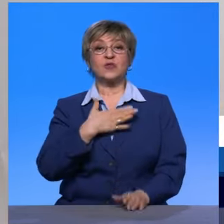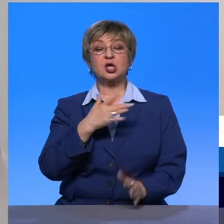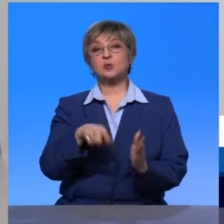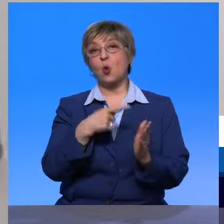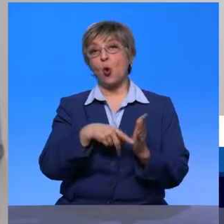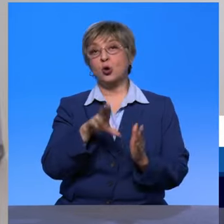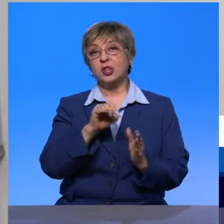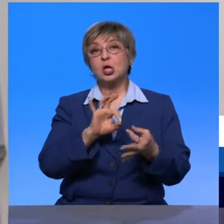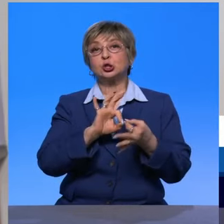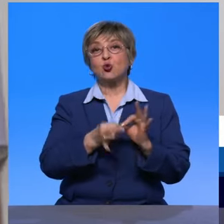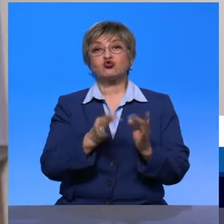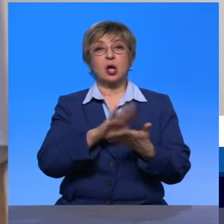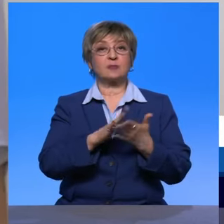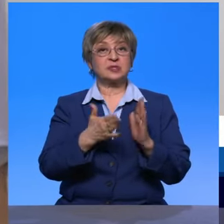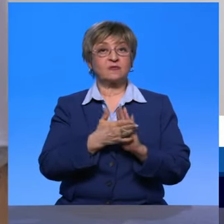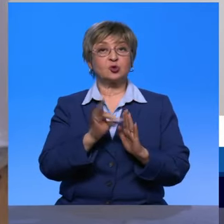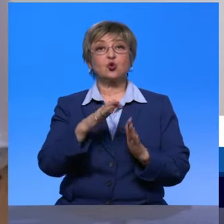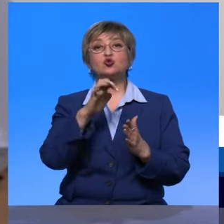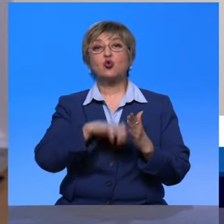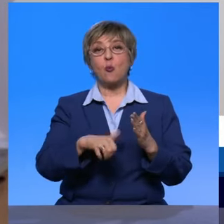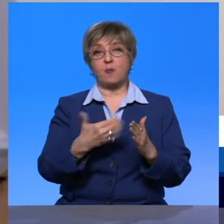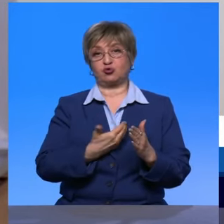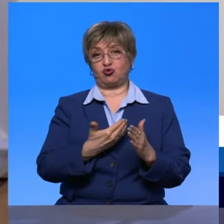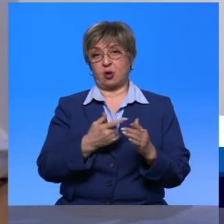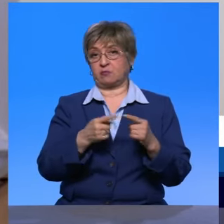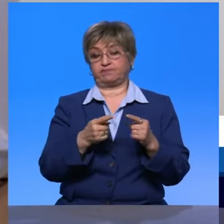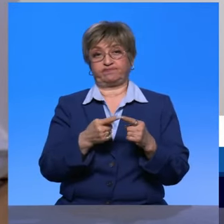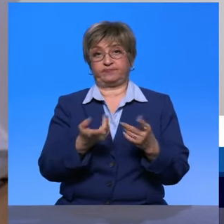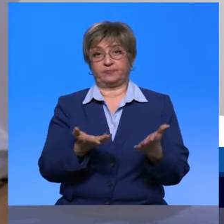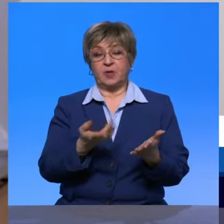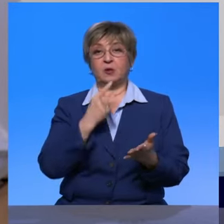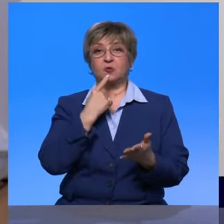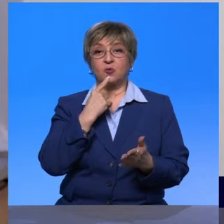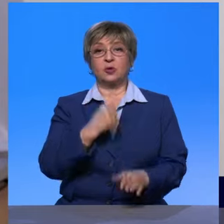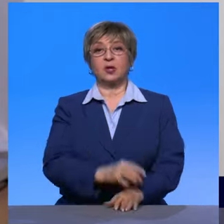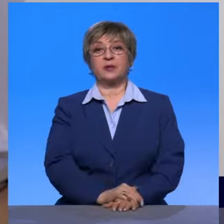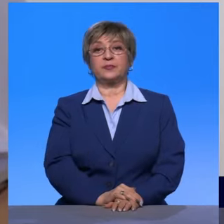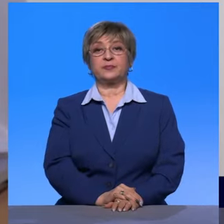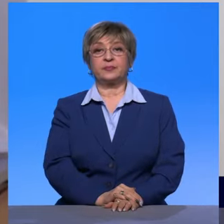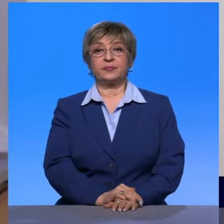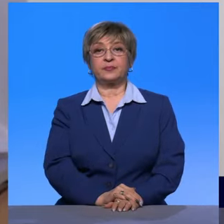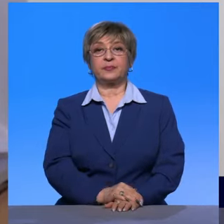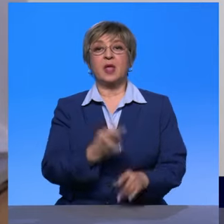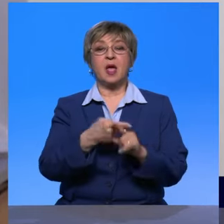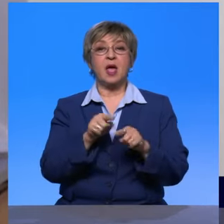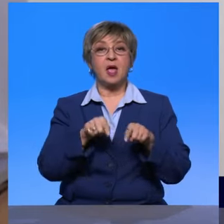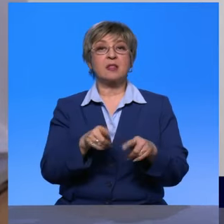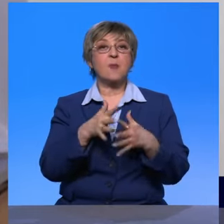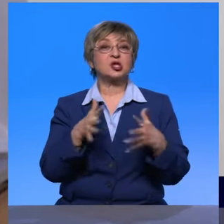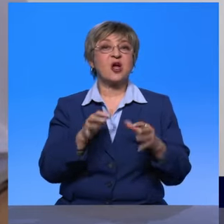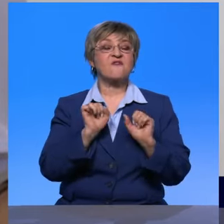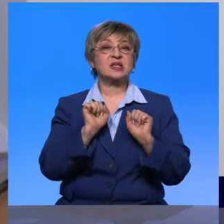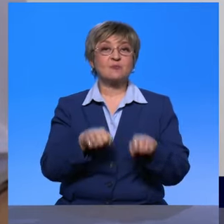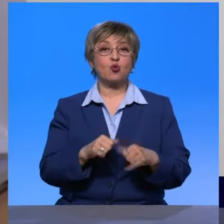сложная обстановка со съемом жилья, недостаточно арендного съемного жилья, это большая огромная возможность